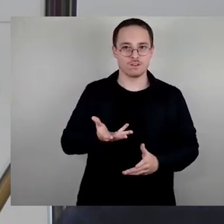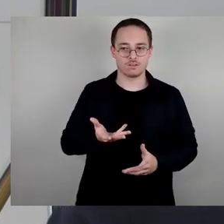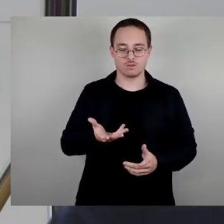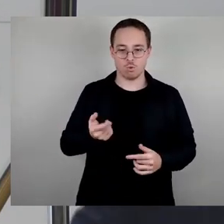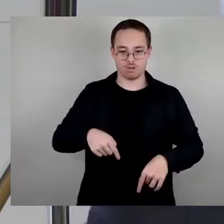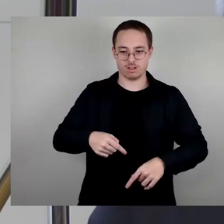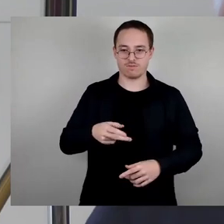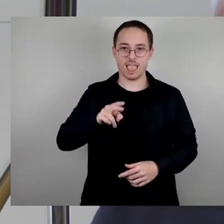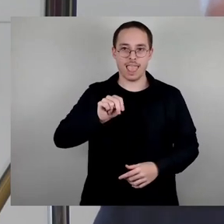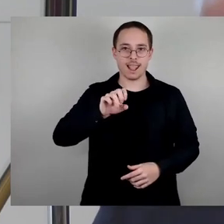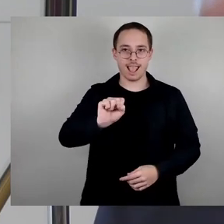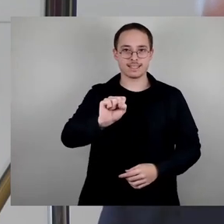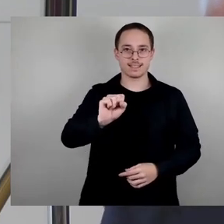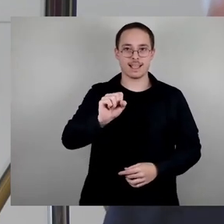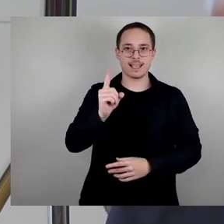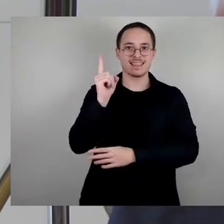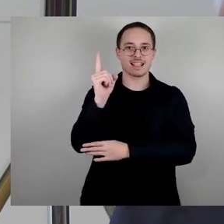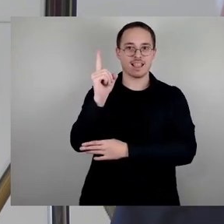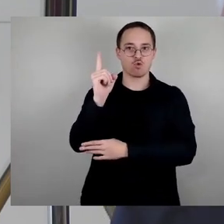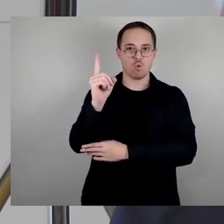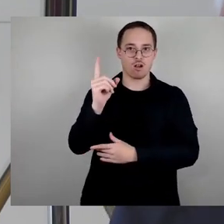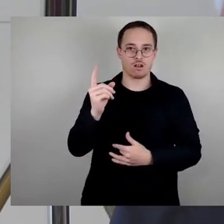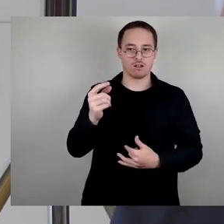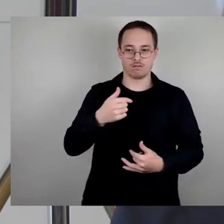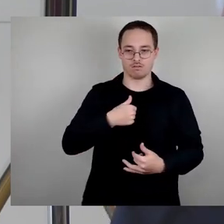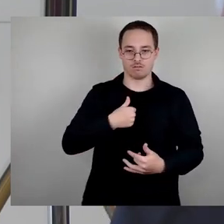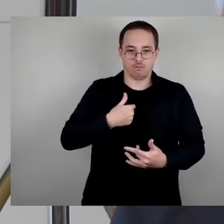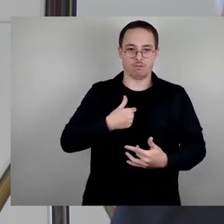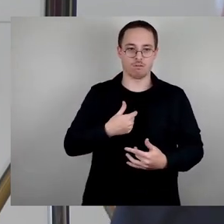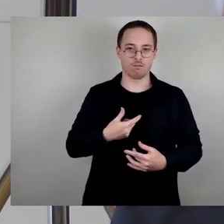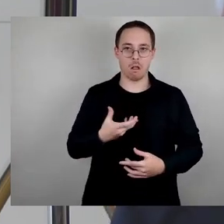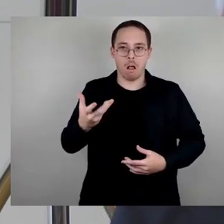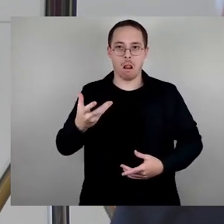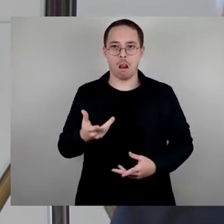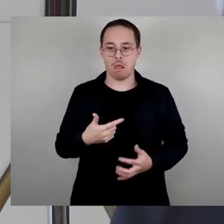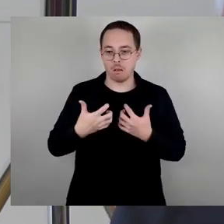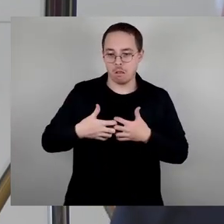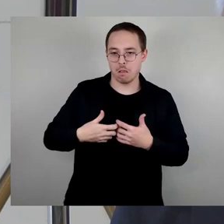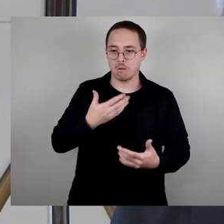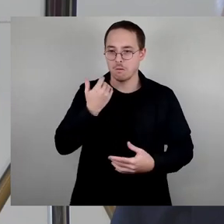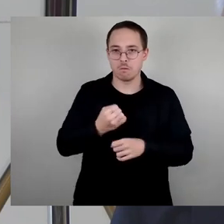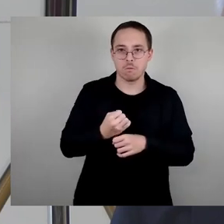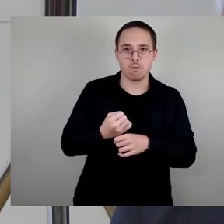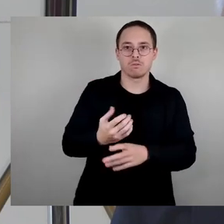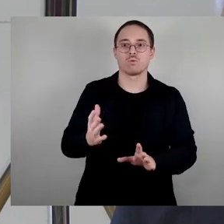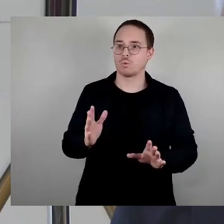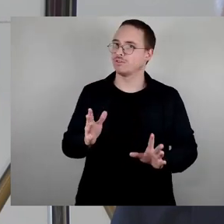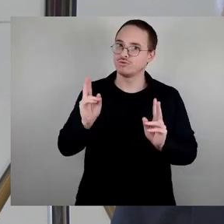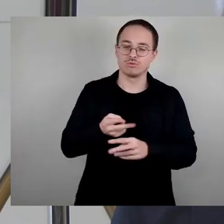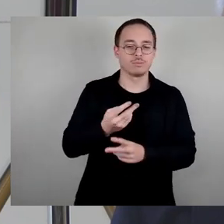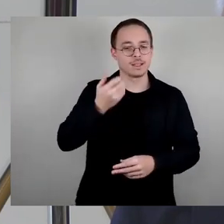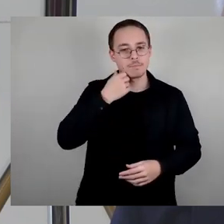erstens dazu einladen, morgen und am kommenden Samstag das Festspiel Haus Hellerau zu besuchen. Dort findet in zwei Tagen